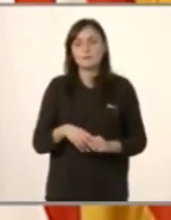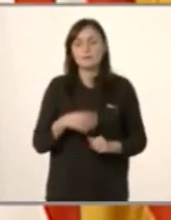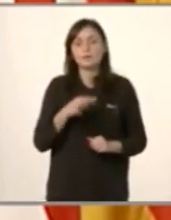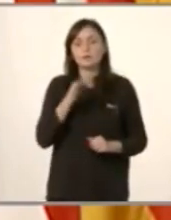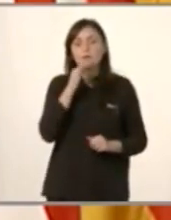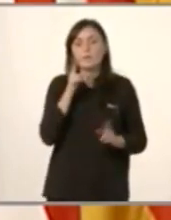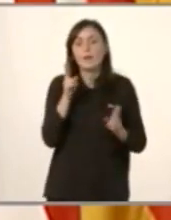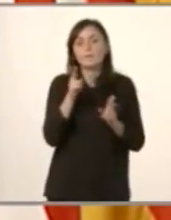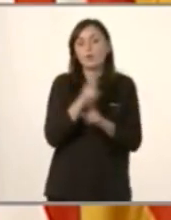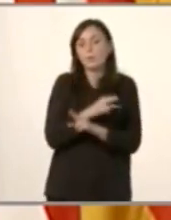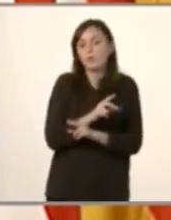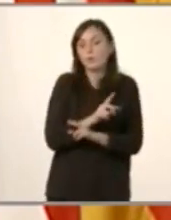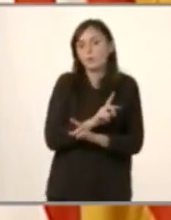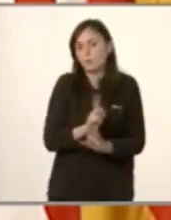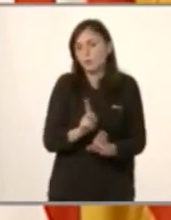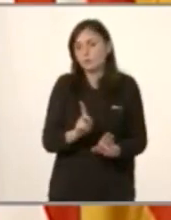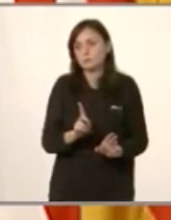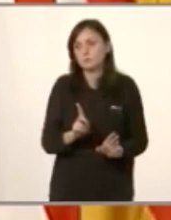no s'ha prohibit?